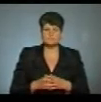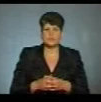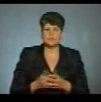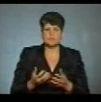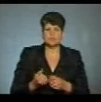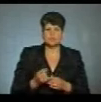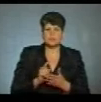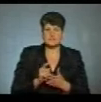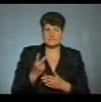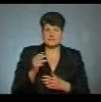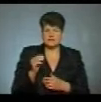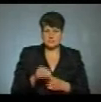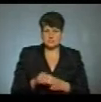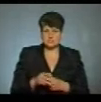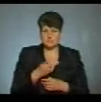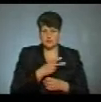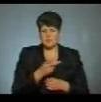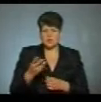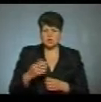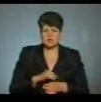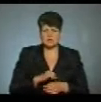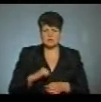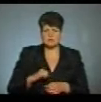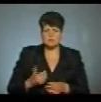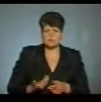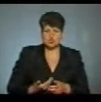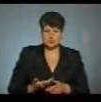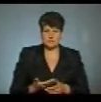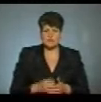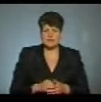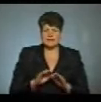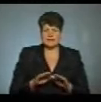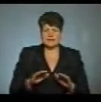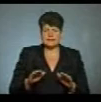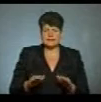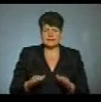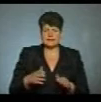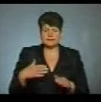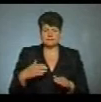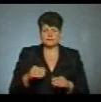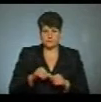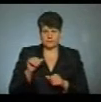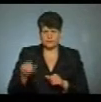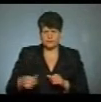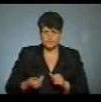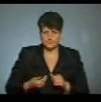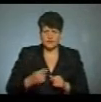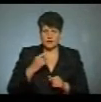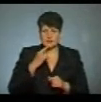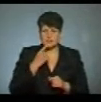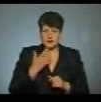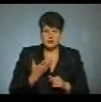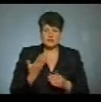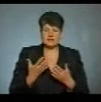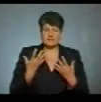дві тисячі, та от бачите, сама проживаю, діти на боці, Та й тяжко,